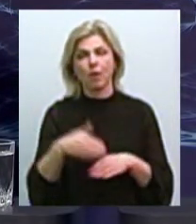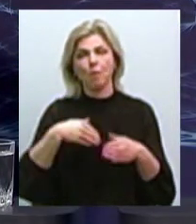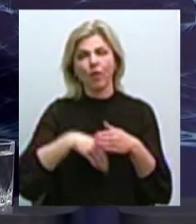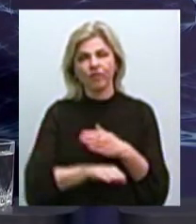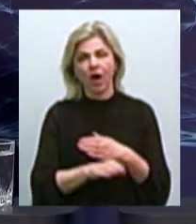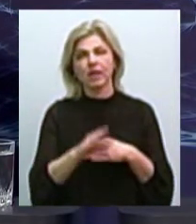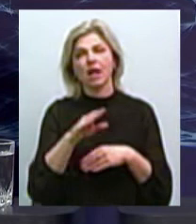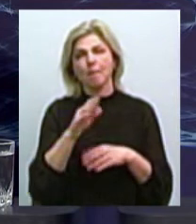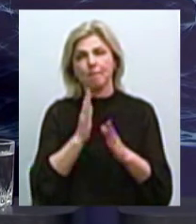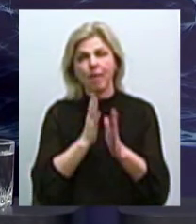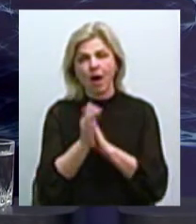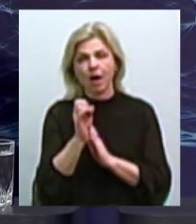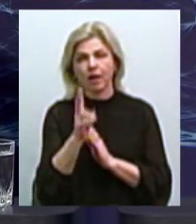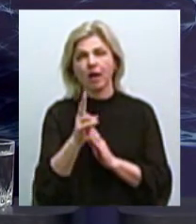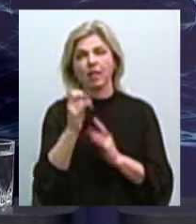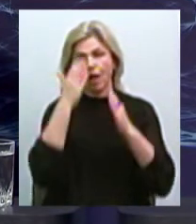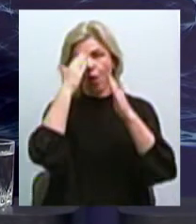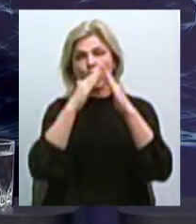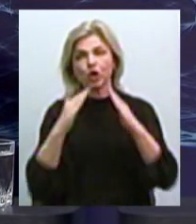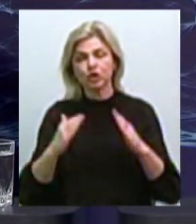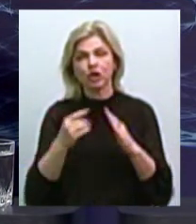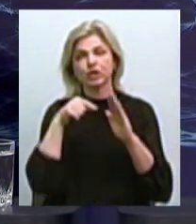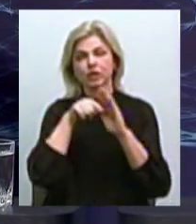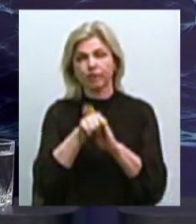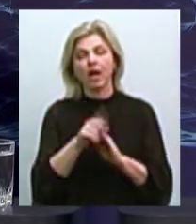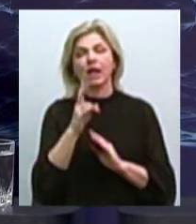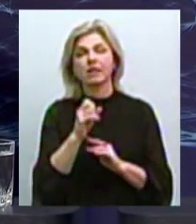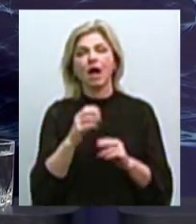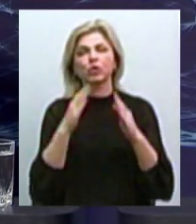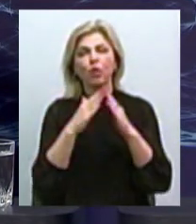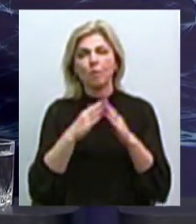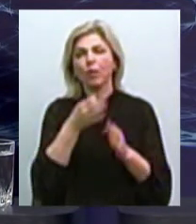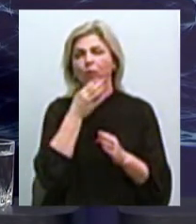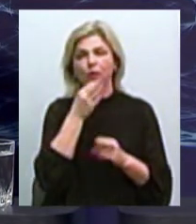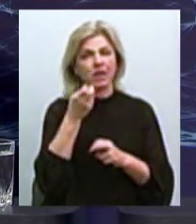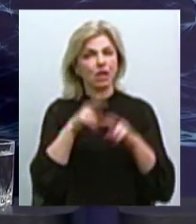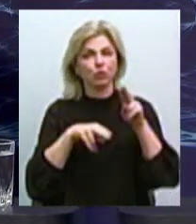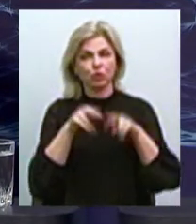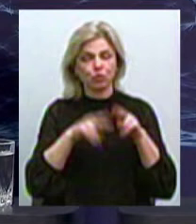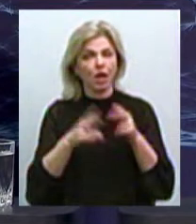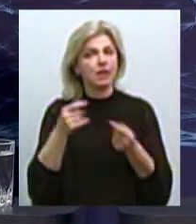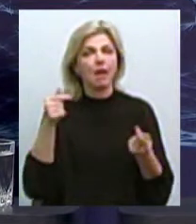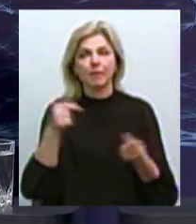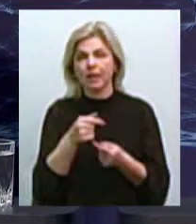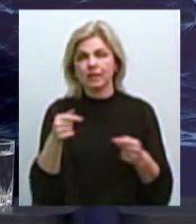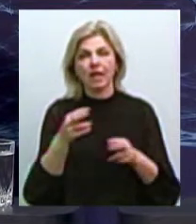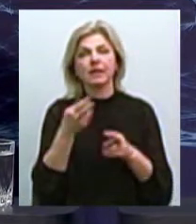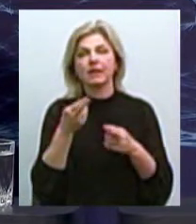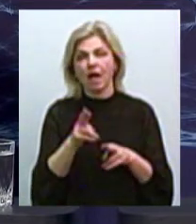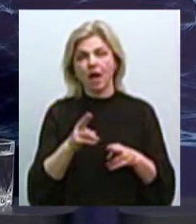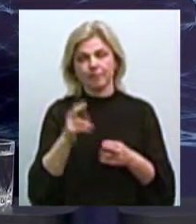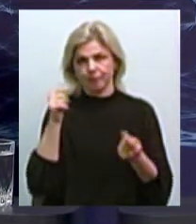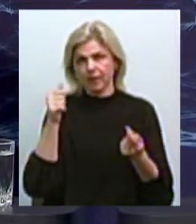'їздах, будинках, на горищах, об'єктах незавершеного будівництва, в інших місцях, не призначених для непридатних, для